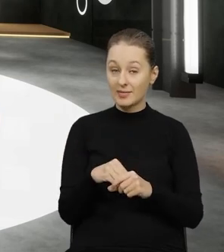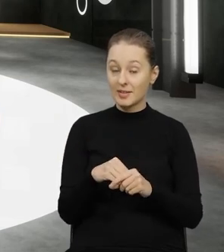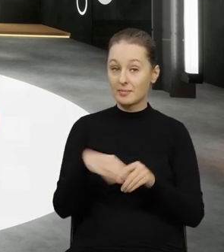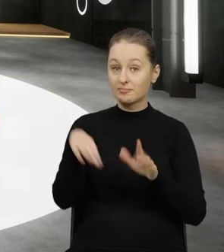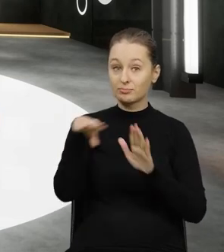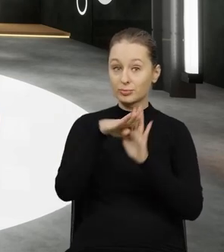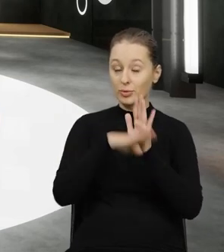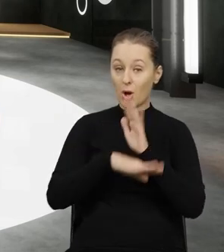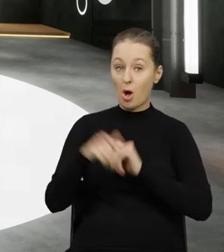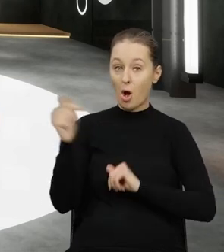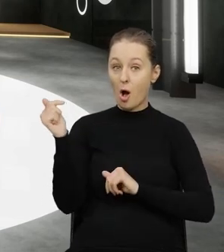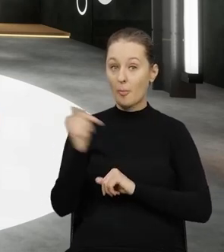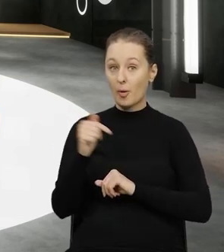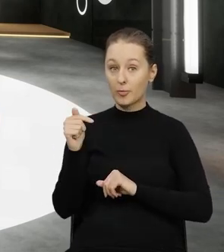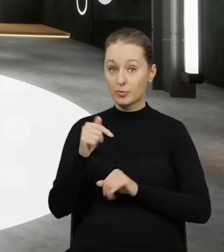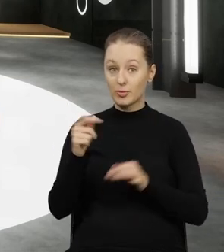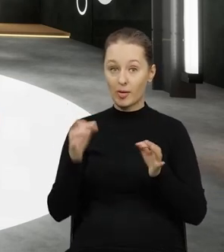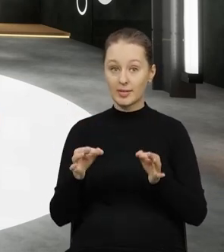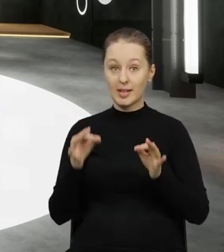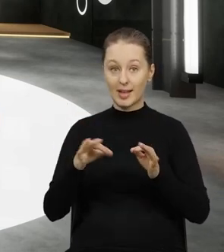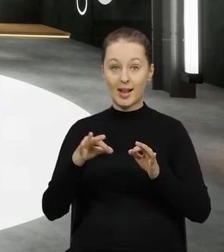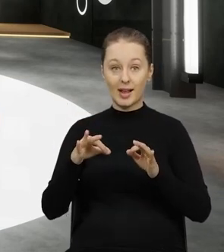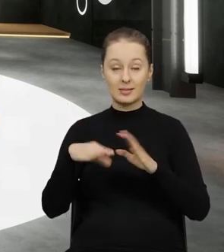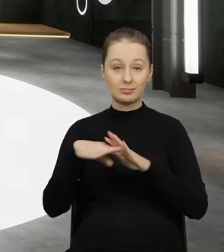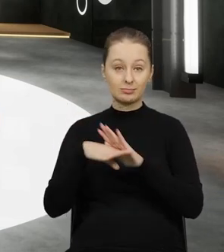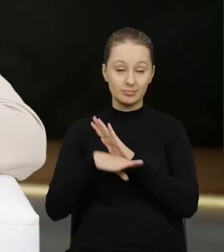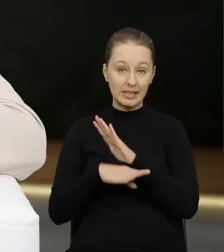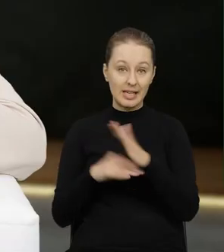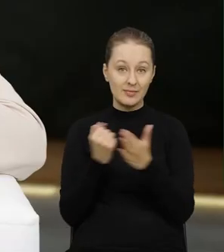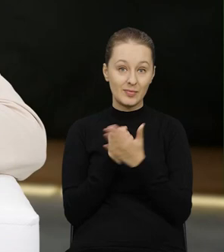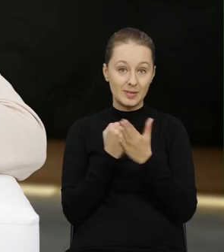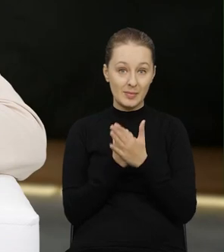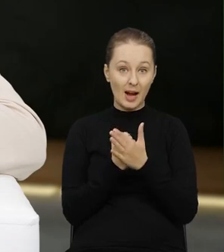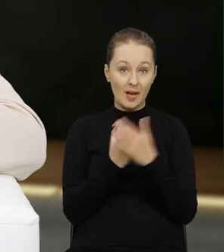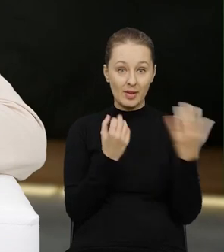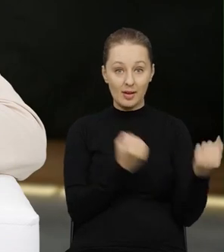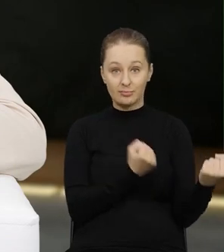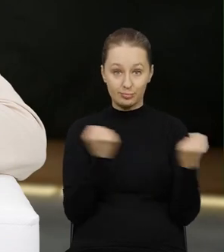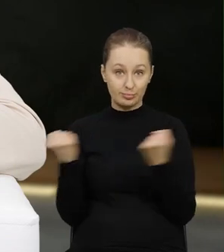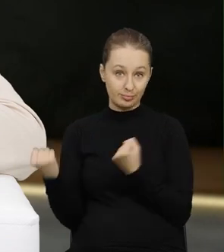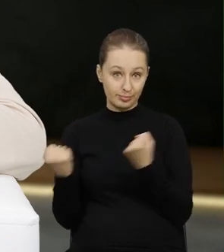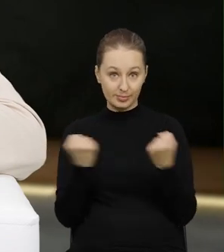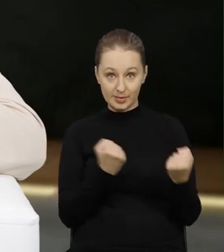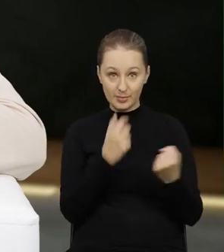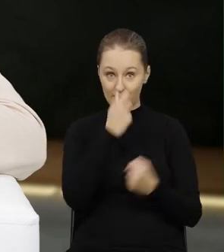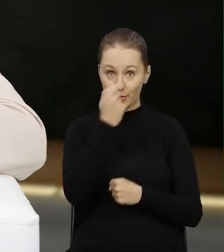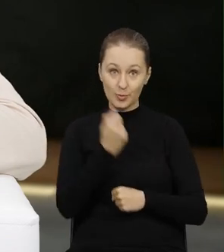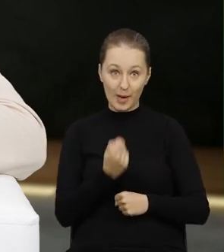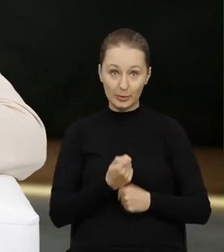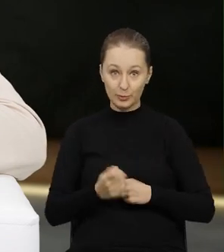obowiązującym obecnie rozporządzeniem w sprawie przemieszczania odpadów